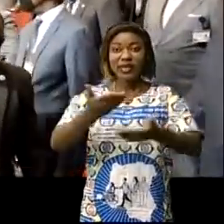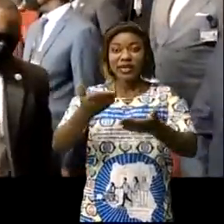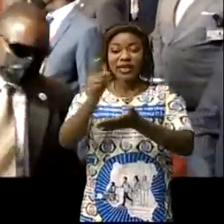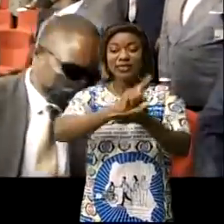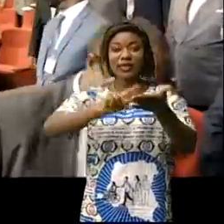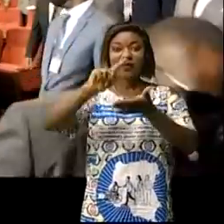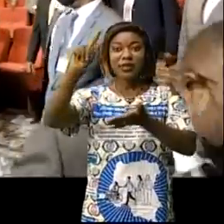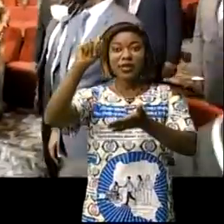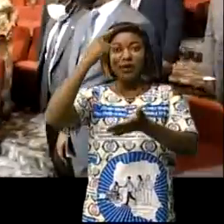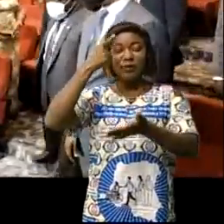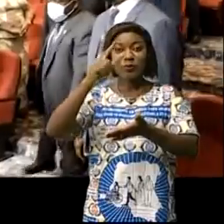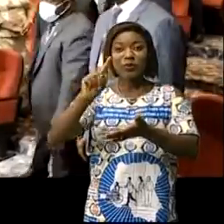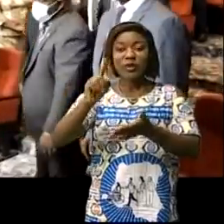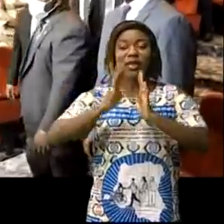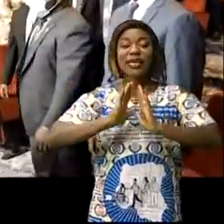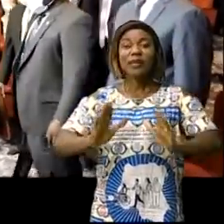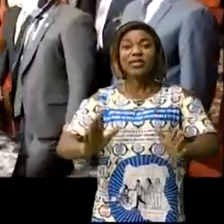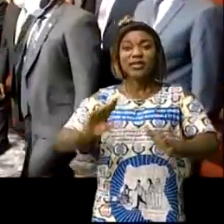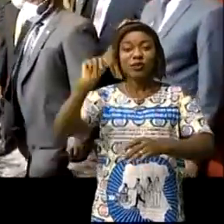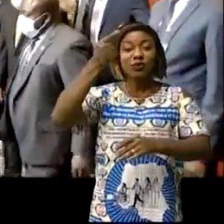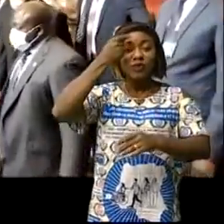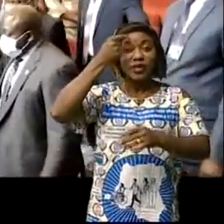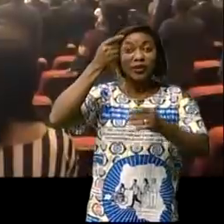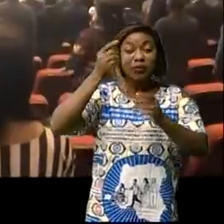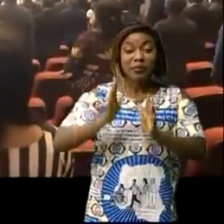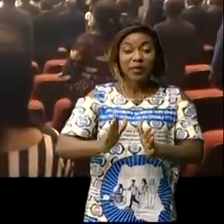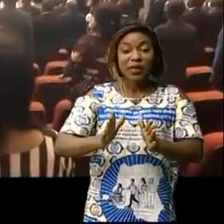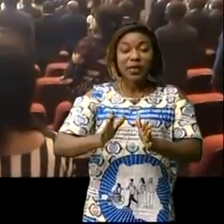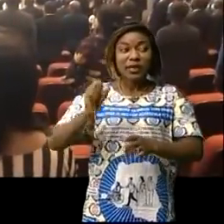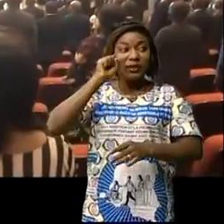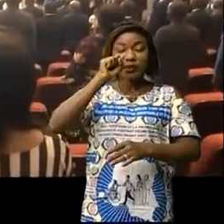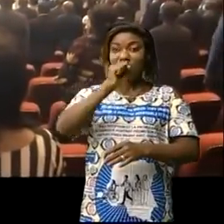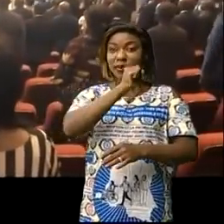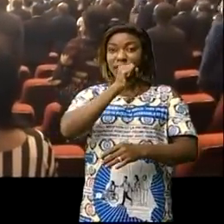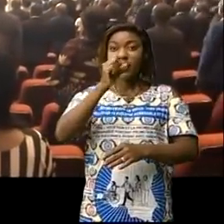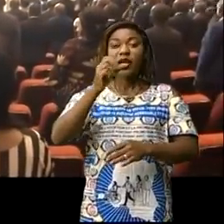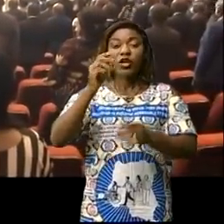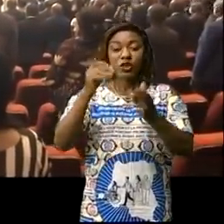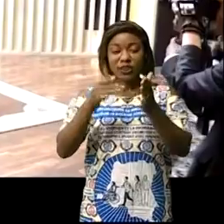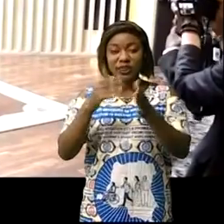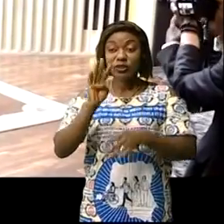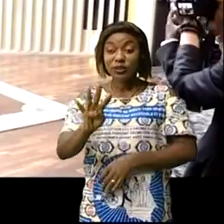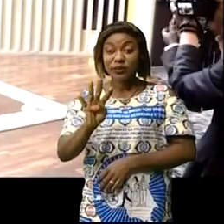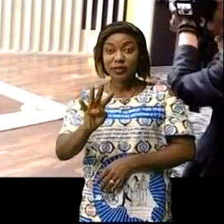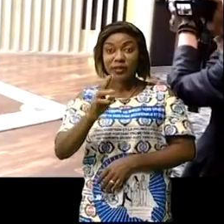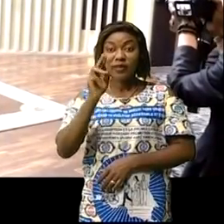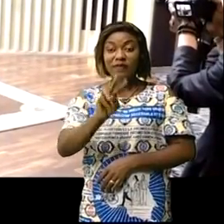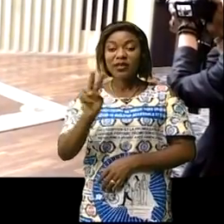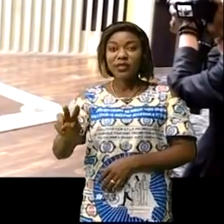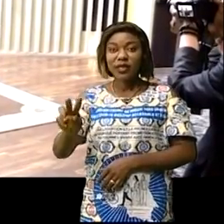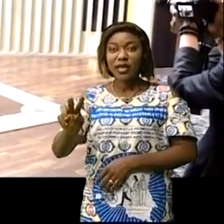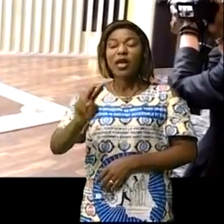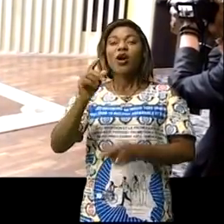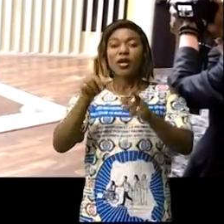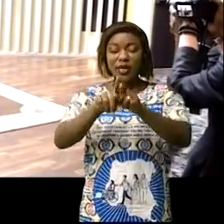du séminaire pour l'excellence des capacités du gouvernement Samaloukonde. Ce jeudi 22 juillet 2021, le Président de la République,